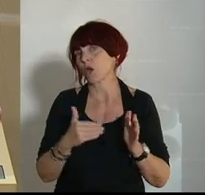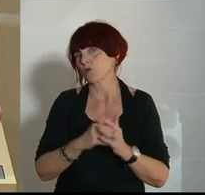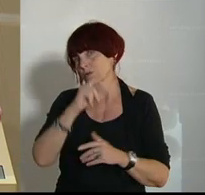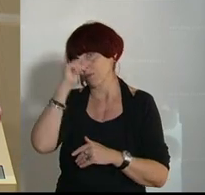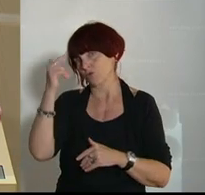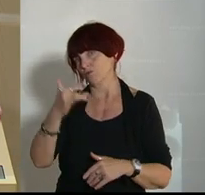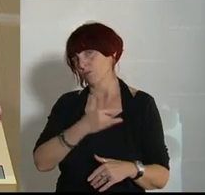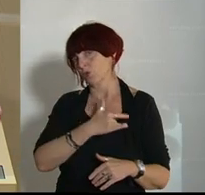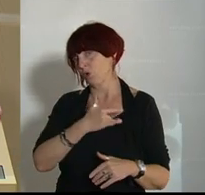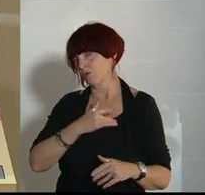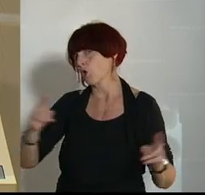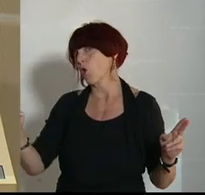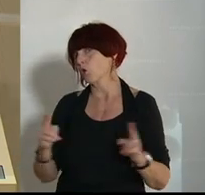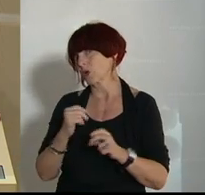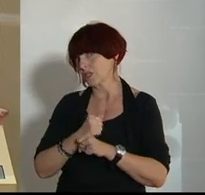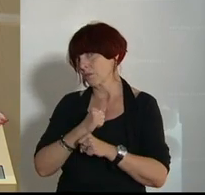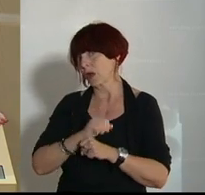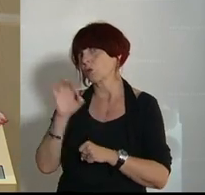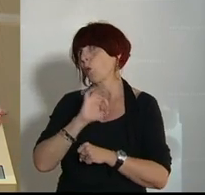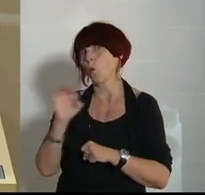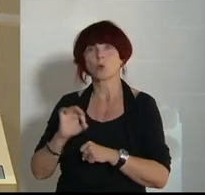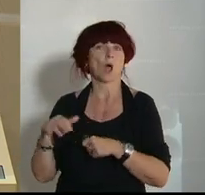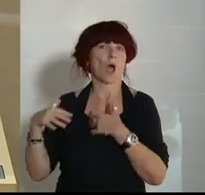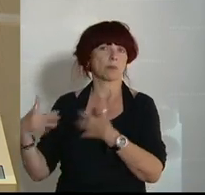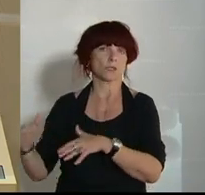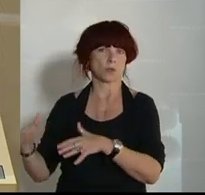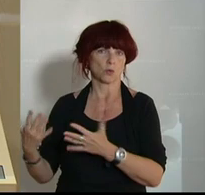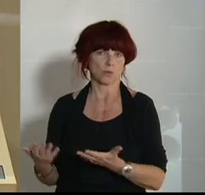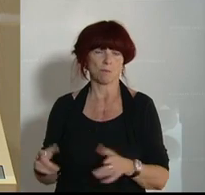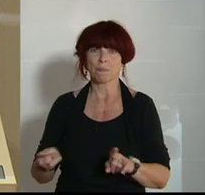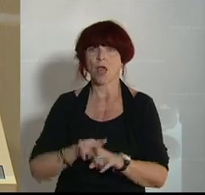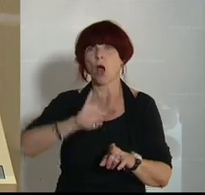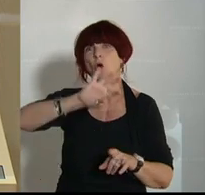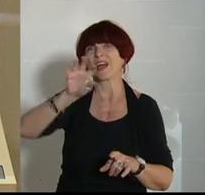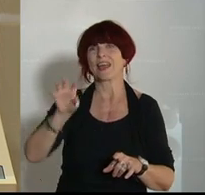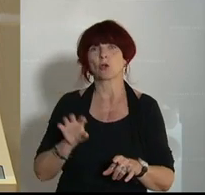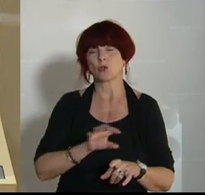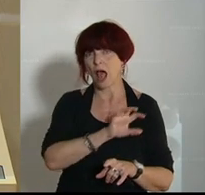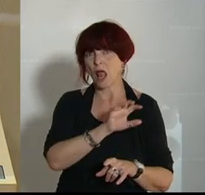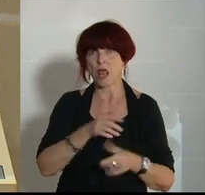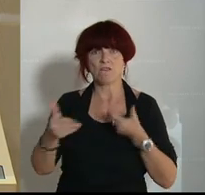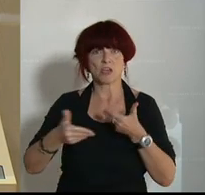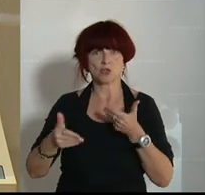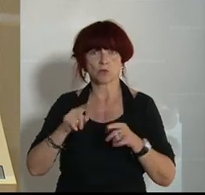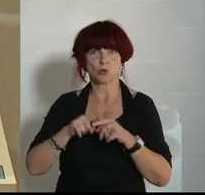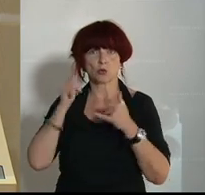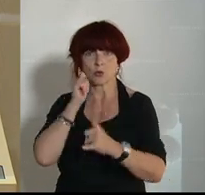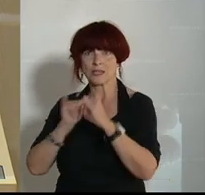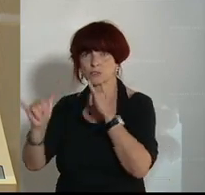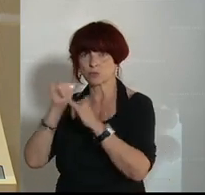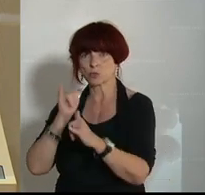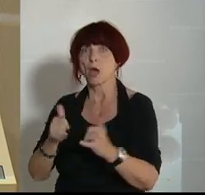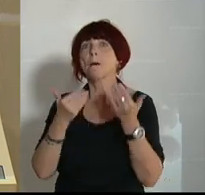sind oder arbeitslos geworden sind. Auch für die regionale Wirtschaft und den Tourismus sind die Messen ein ganz